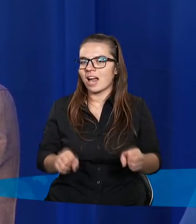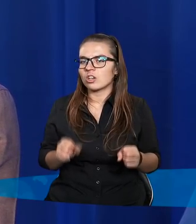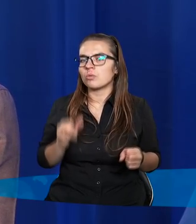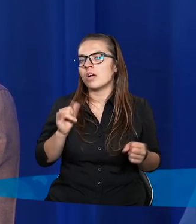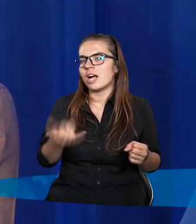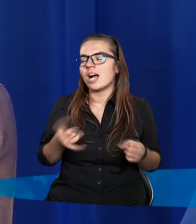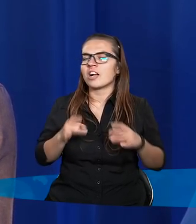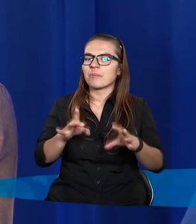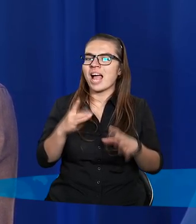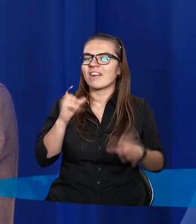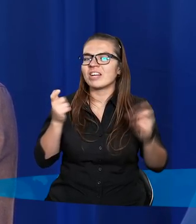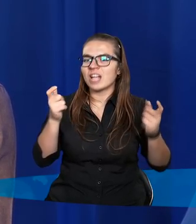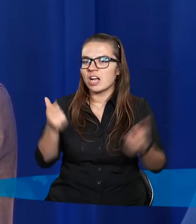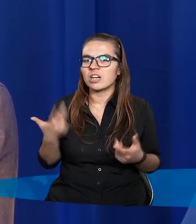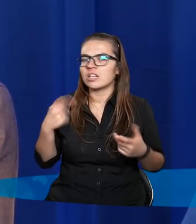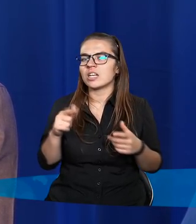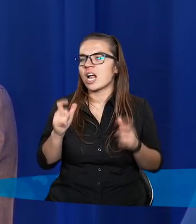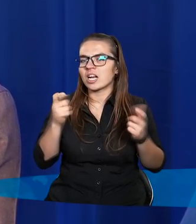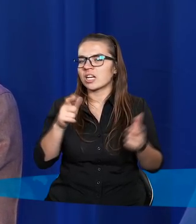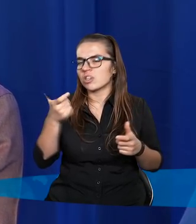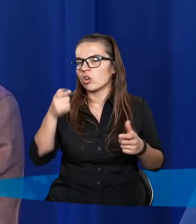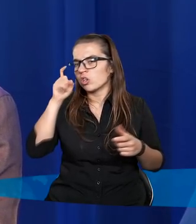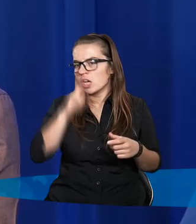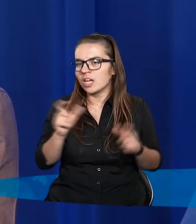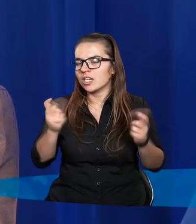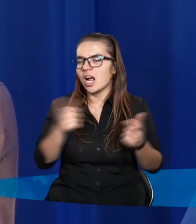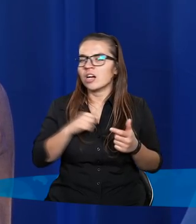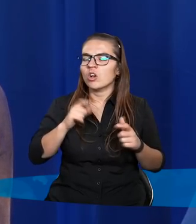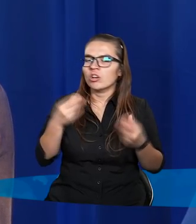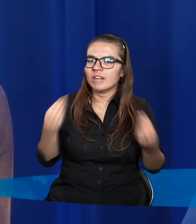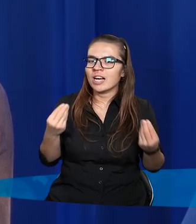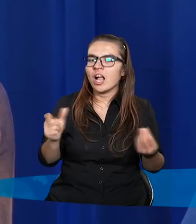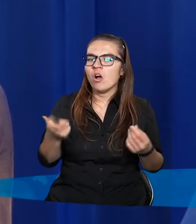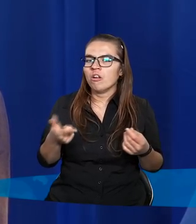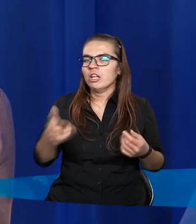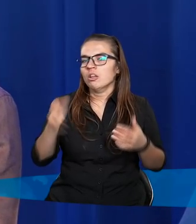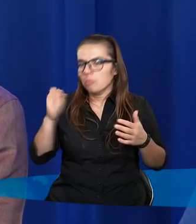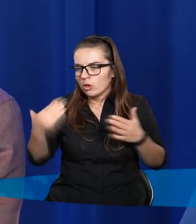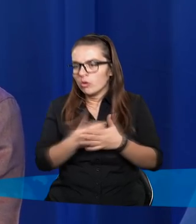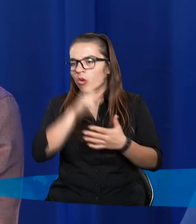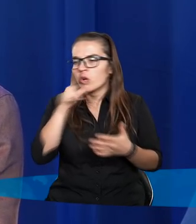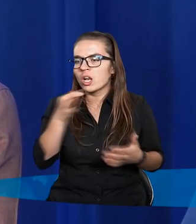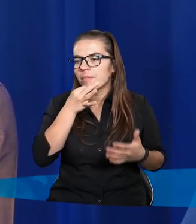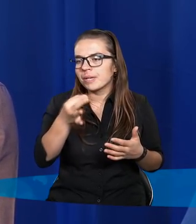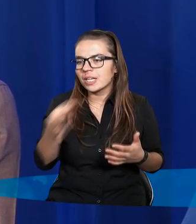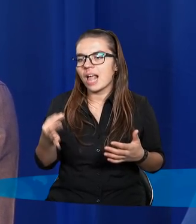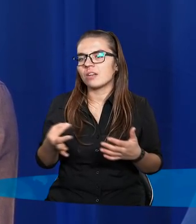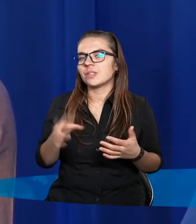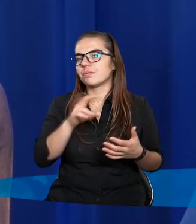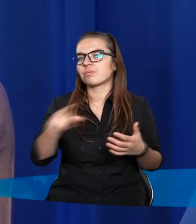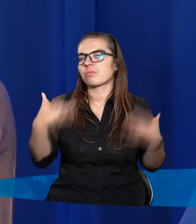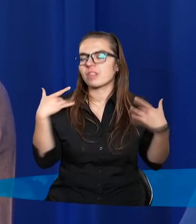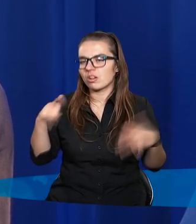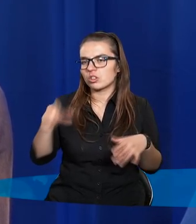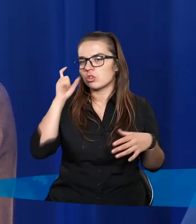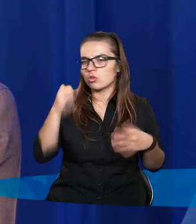jakiś bieg wydarzeń. Nie zdarzyło się coś złego, albo zdarzyło się coś wspaniałego. I wtedy znowu ludzie pytają, to w życiu